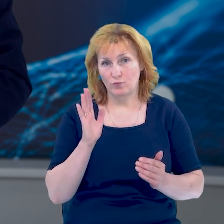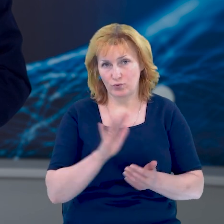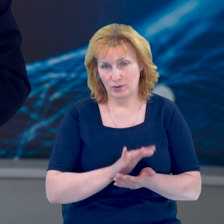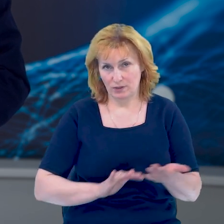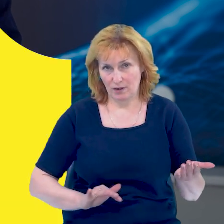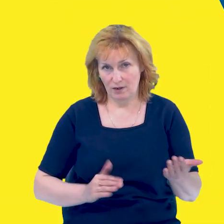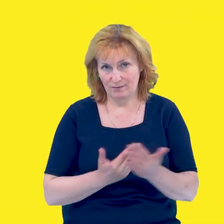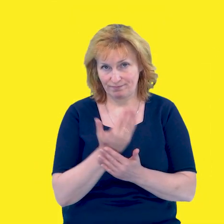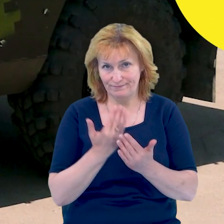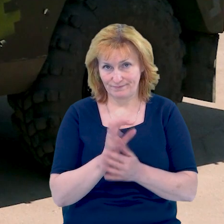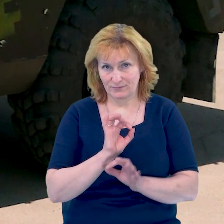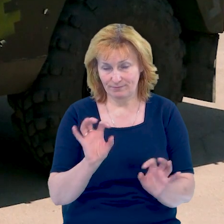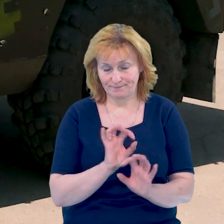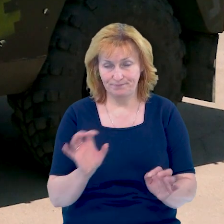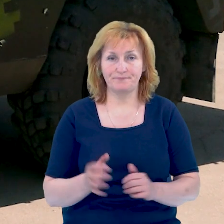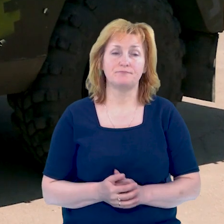Далі.